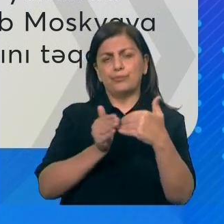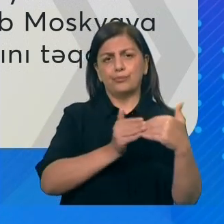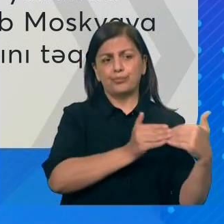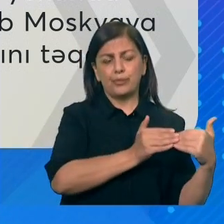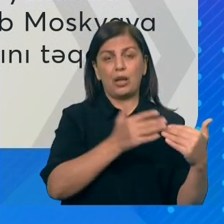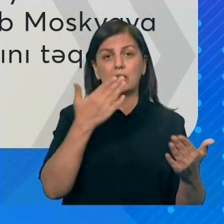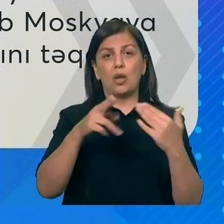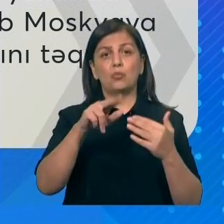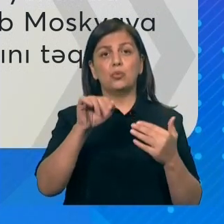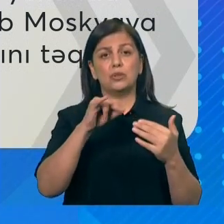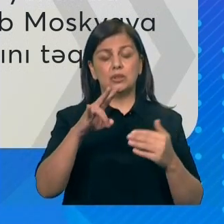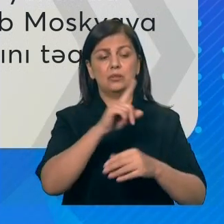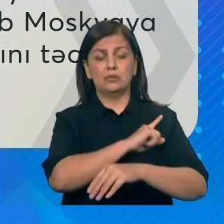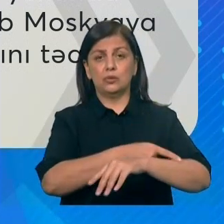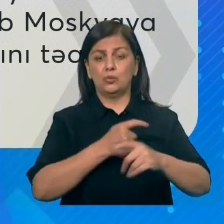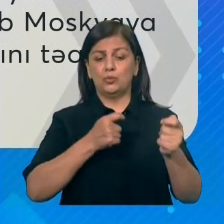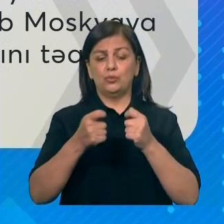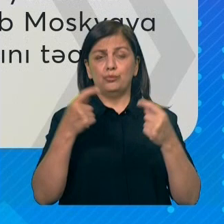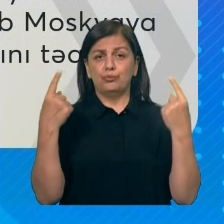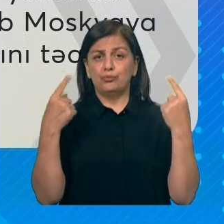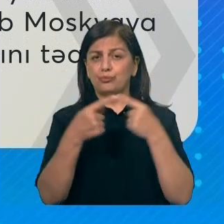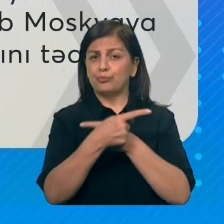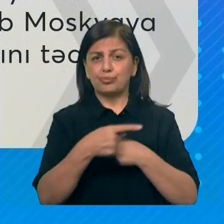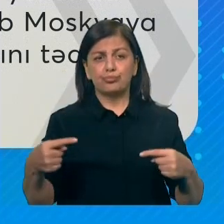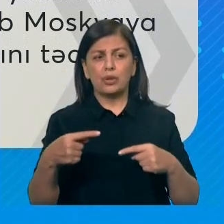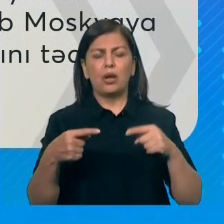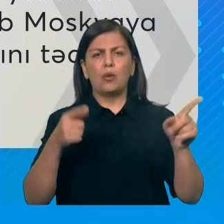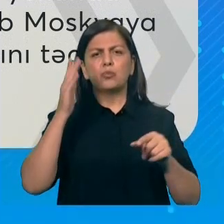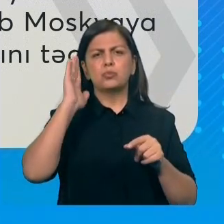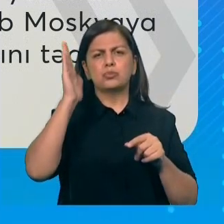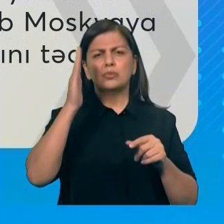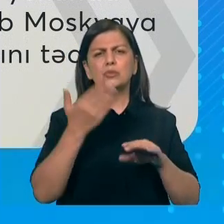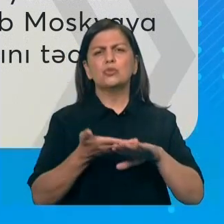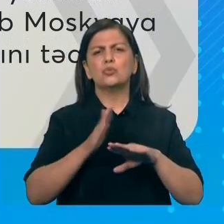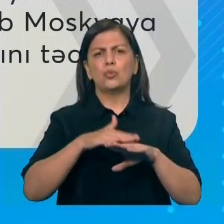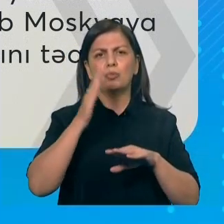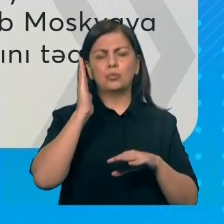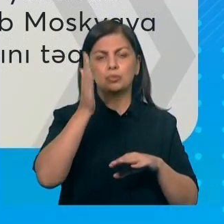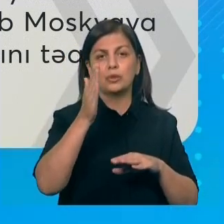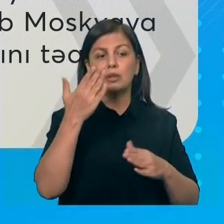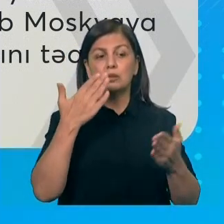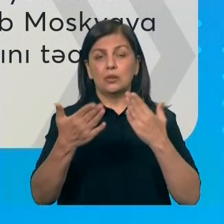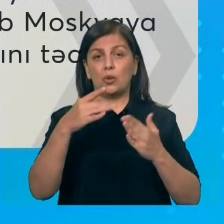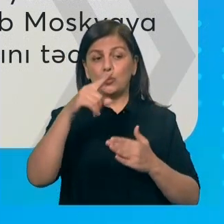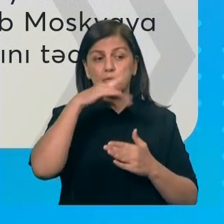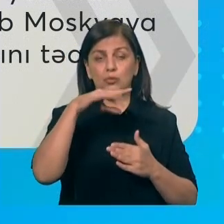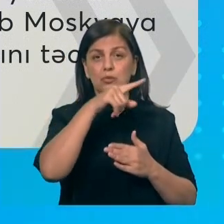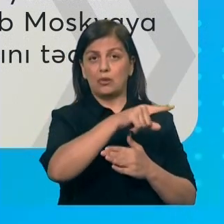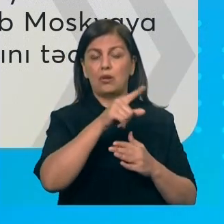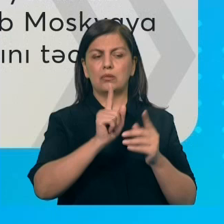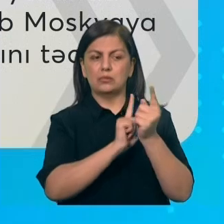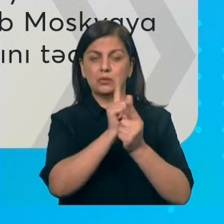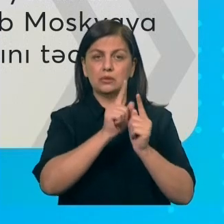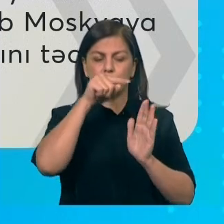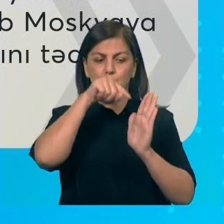itirsə, Rusiyanın gələcəyi daha ümitsüz görünür. Bir müddət ixtişaşları gözləmək lazımdır. Amma əgər Rusiyada yekunda layiqli demokratik rejim